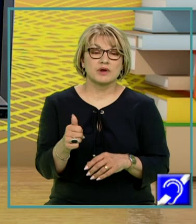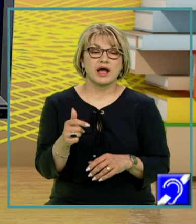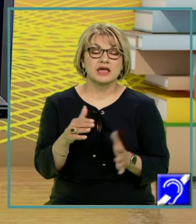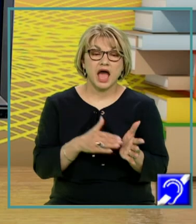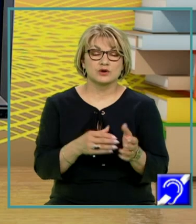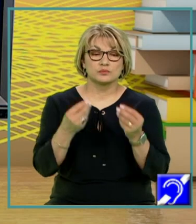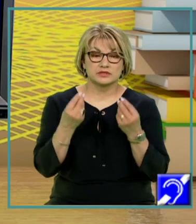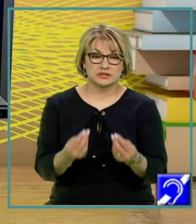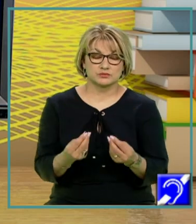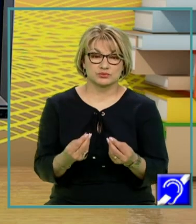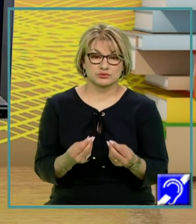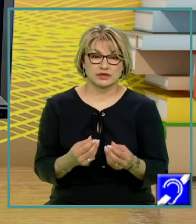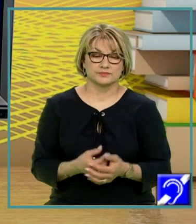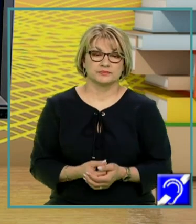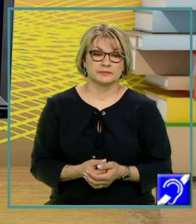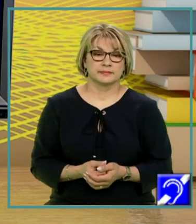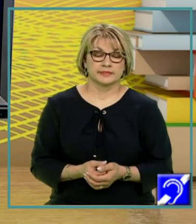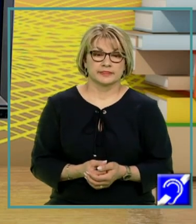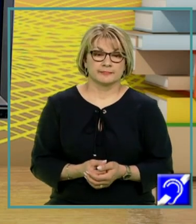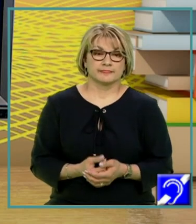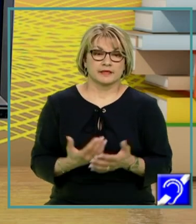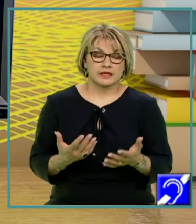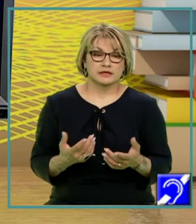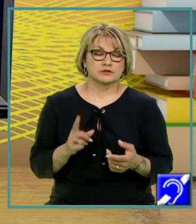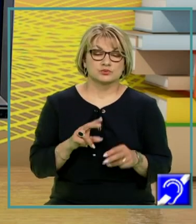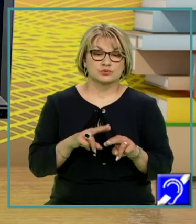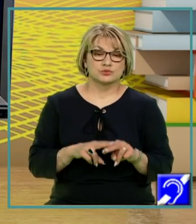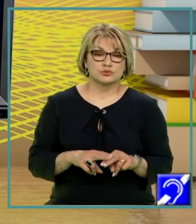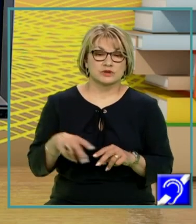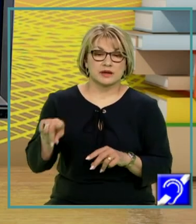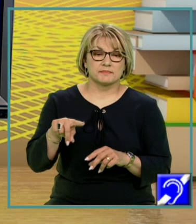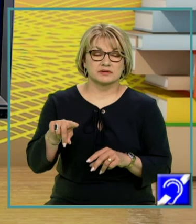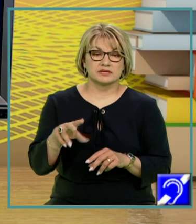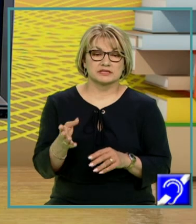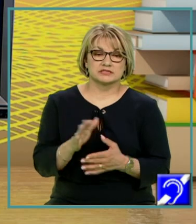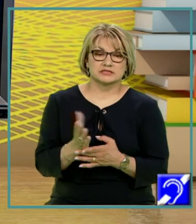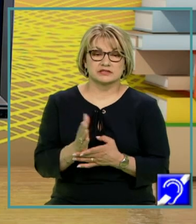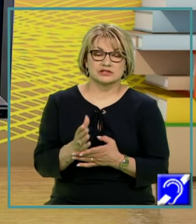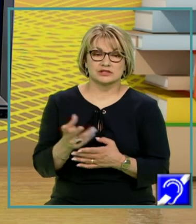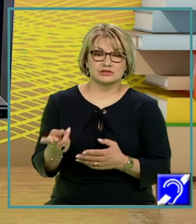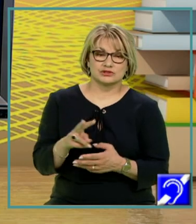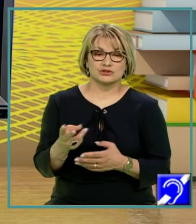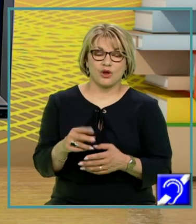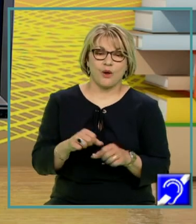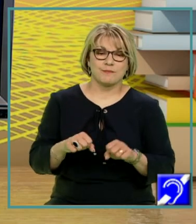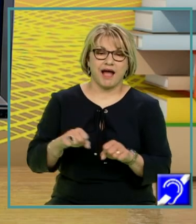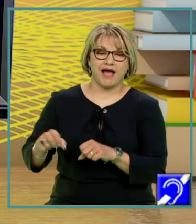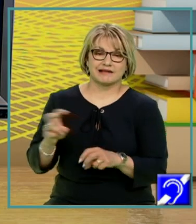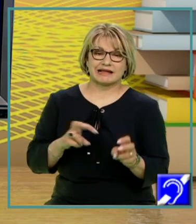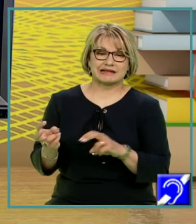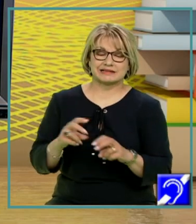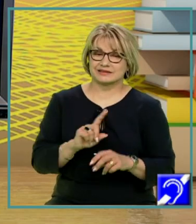ori pentru teza. Astfel încât nu rămâneți cumva între două bărci. Nu încercați să